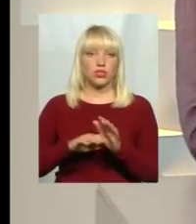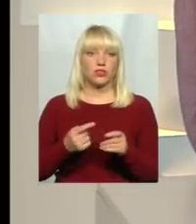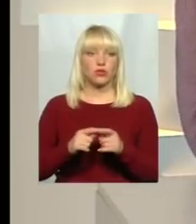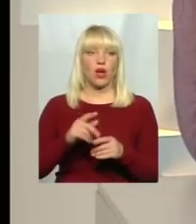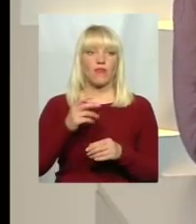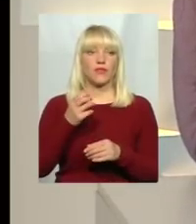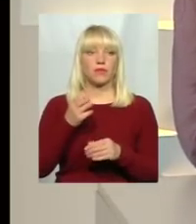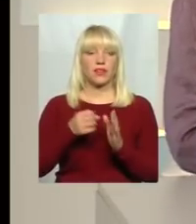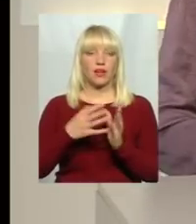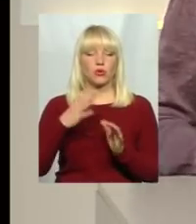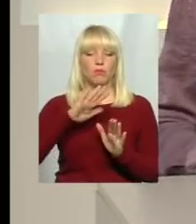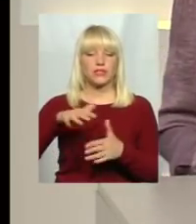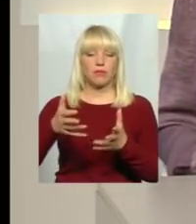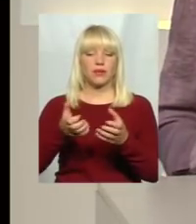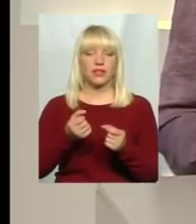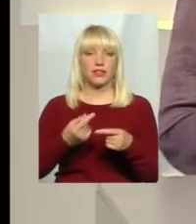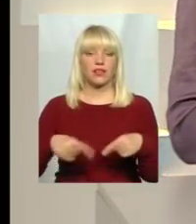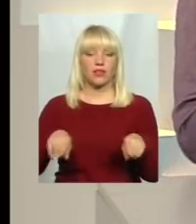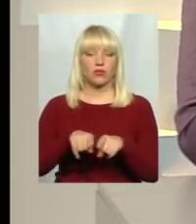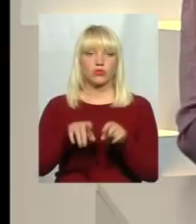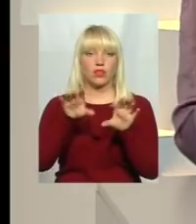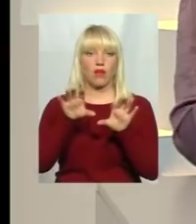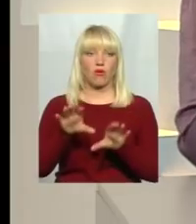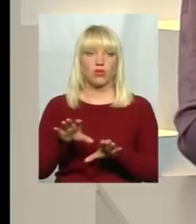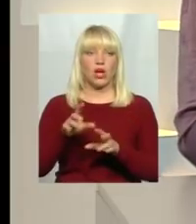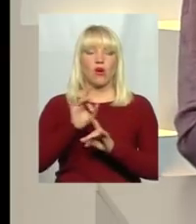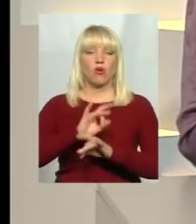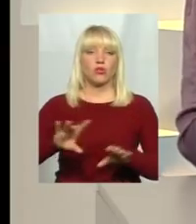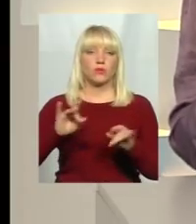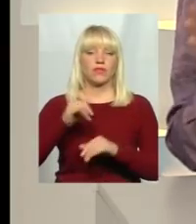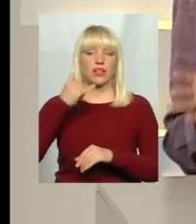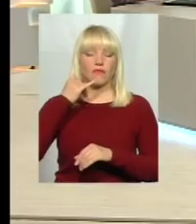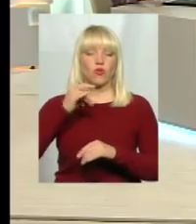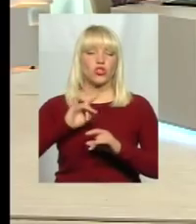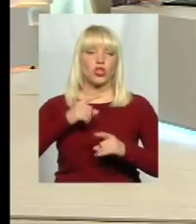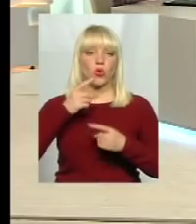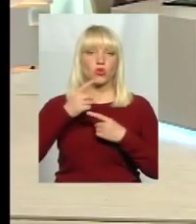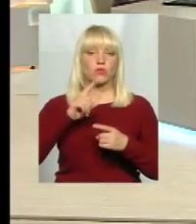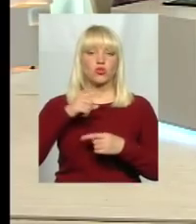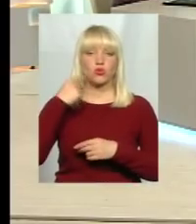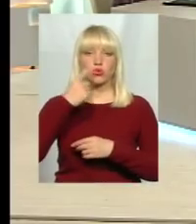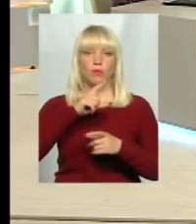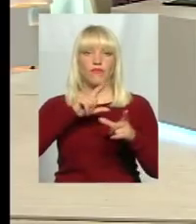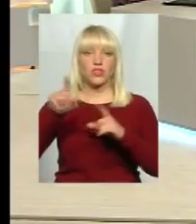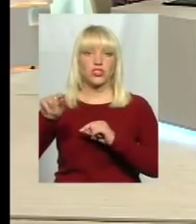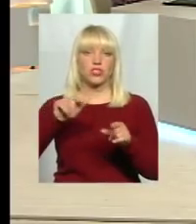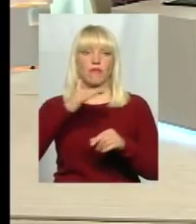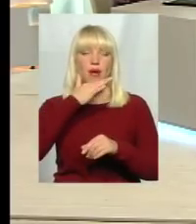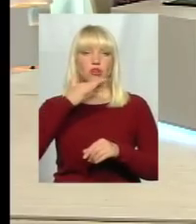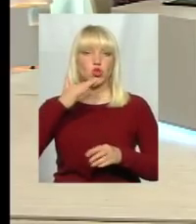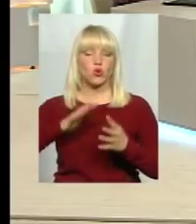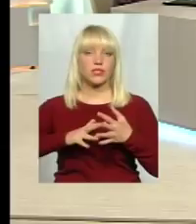прийняття Верховною Радою відповідного закону, розповідає в телефонній розмові, що особисто виїжджав у багатьох селах,